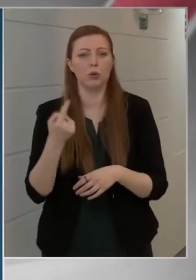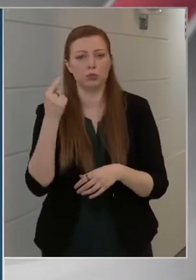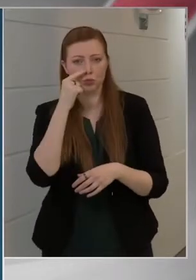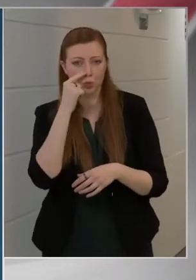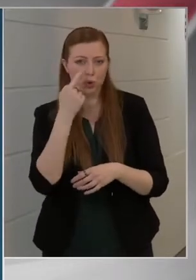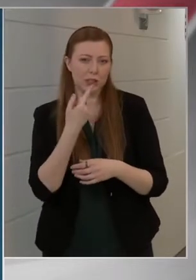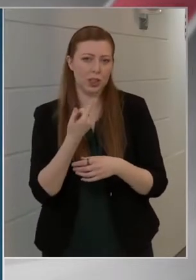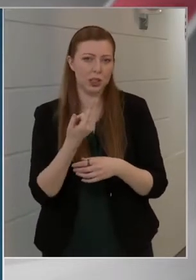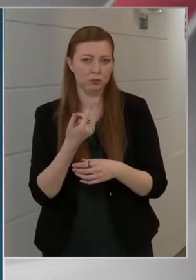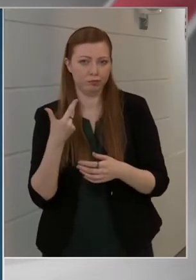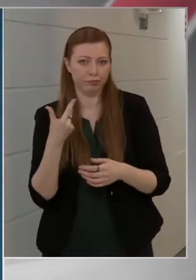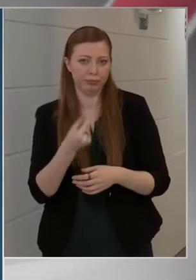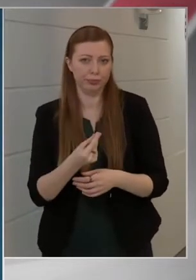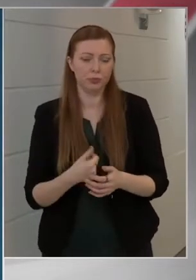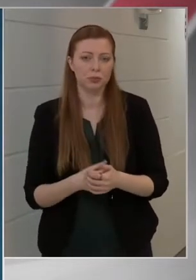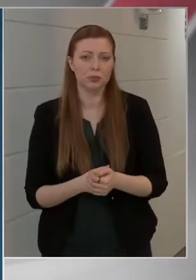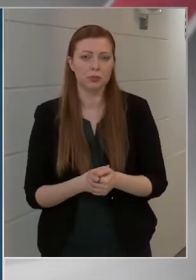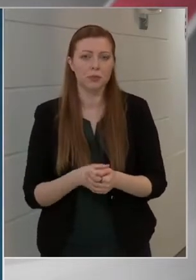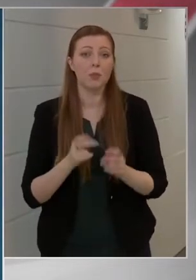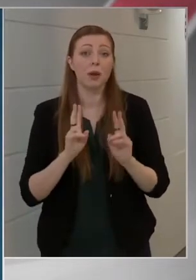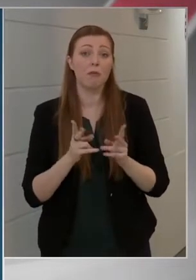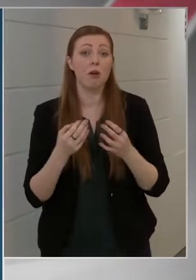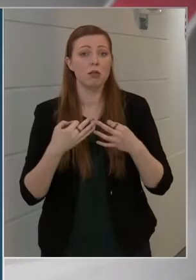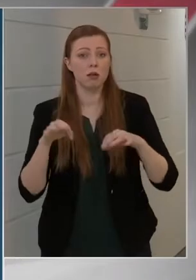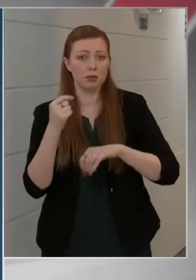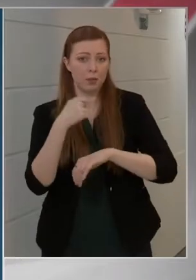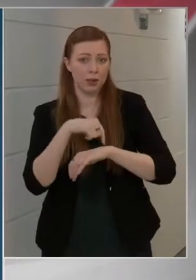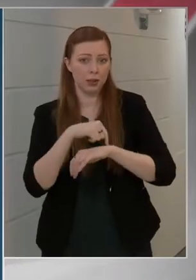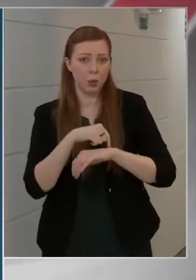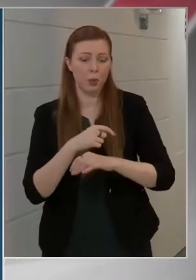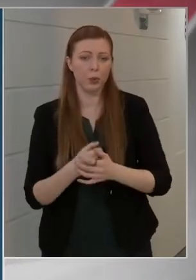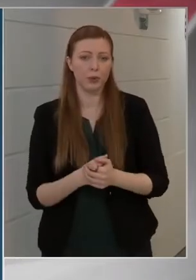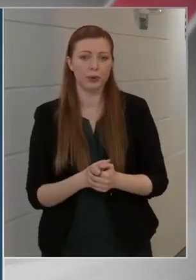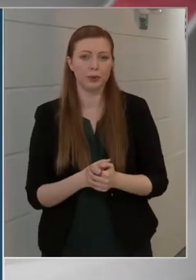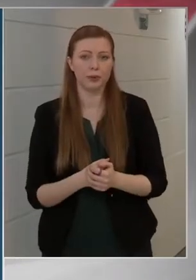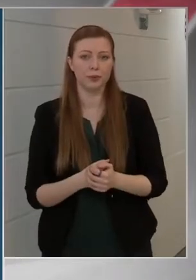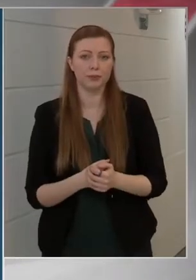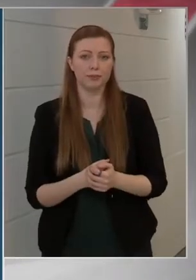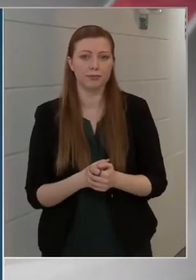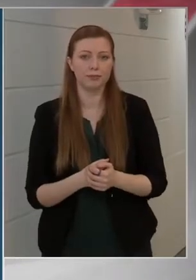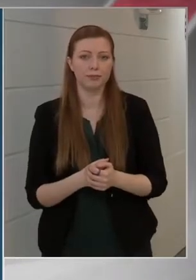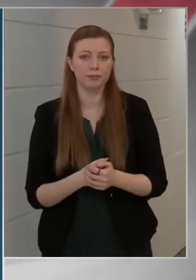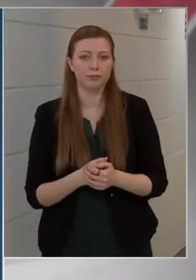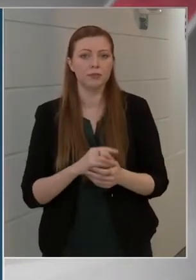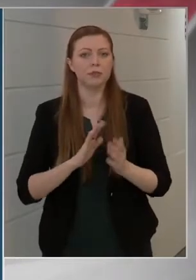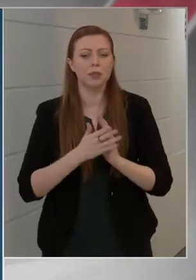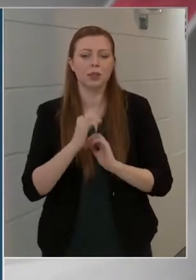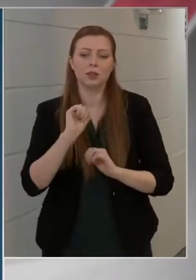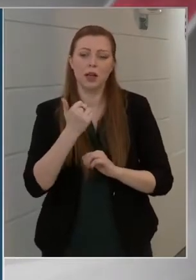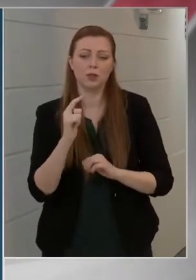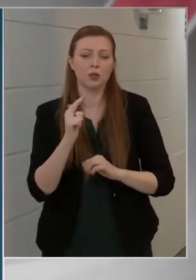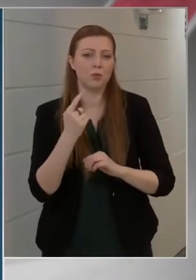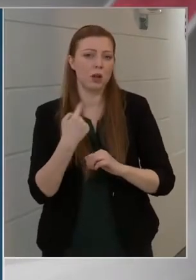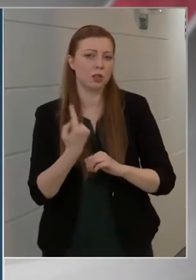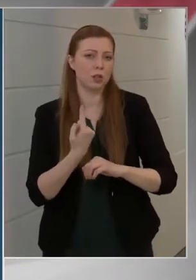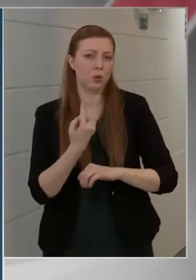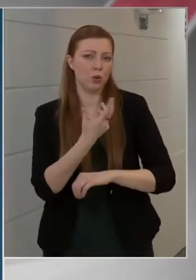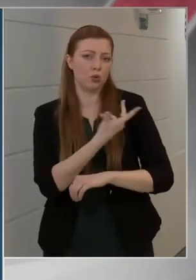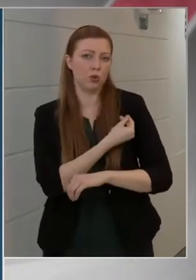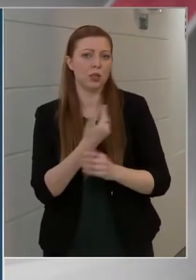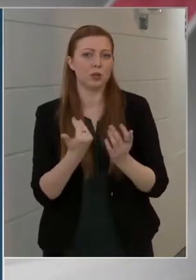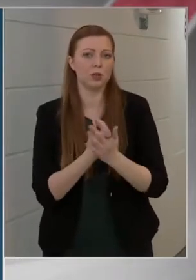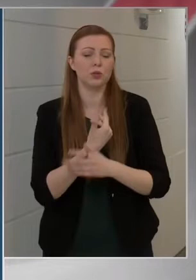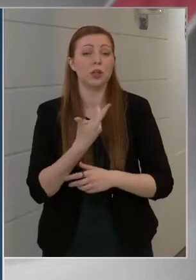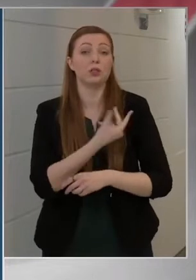oltóanyag, amire még vannak szabad időpontok. Minden első és második körös oltáshoz szükséges